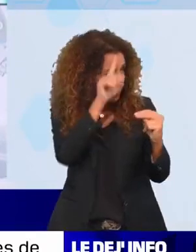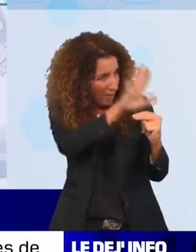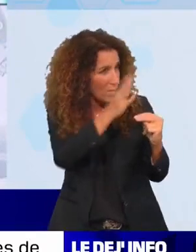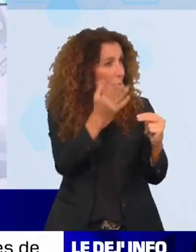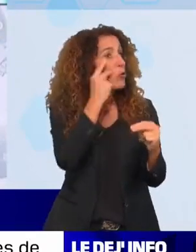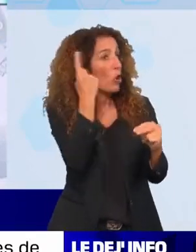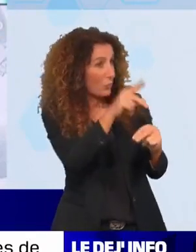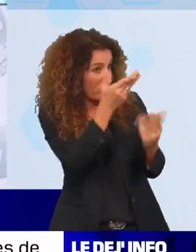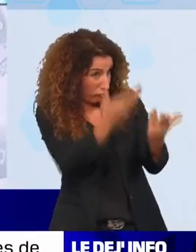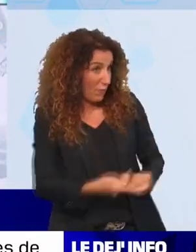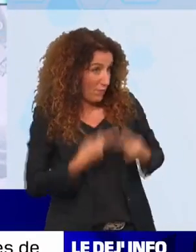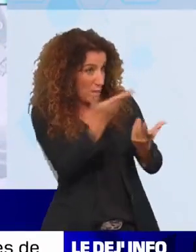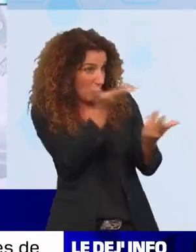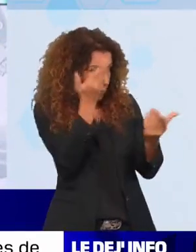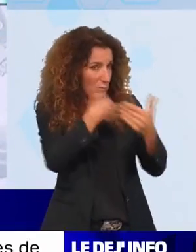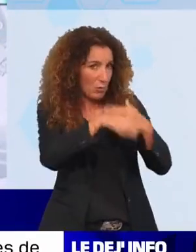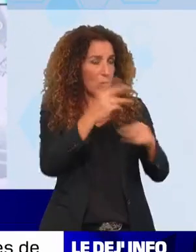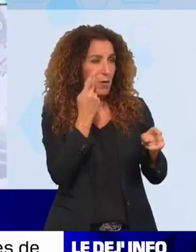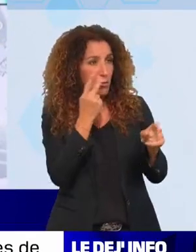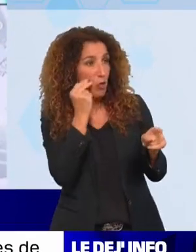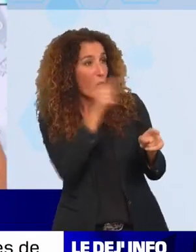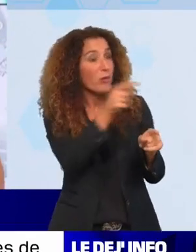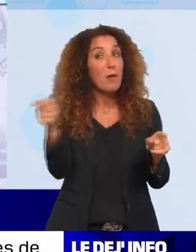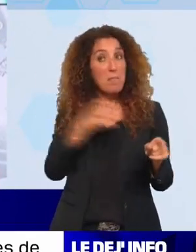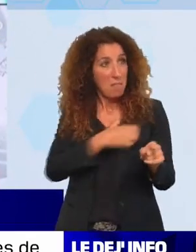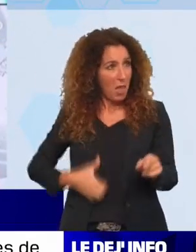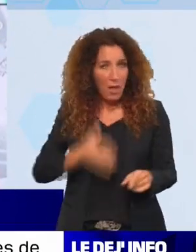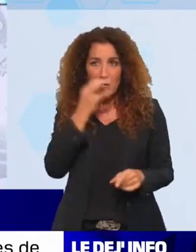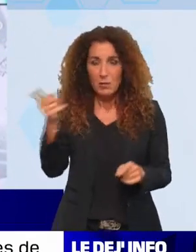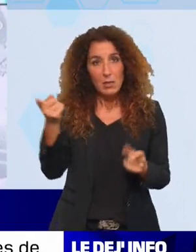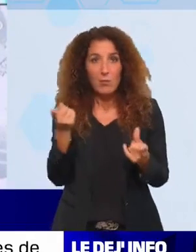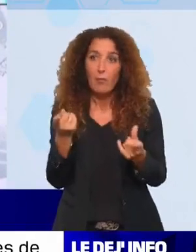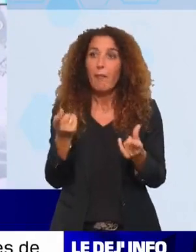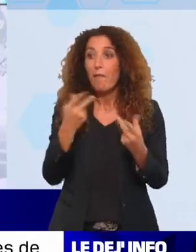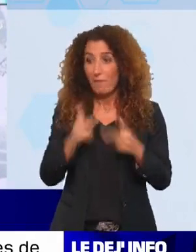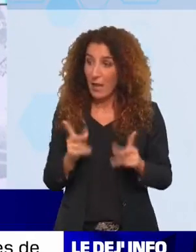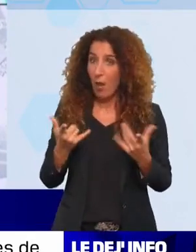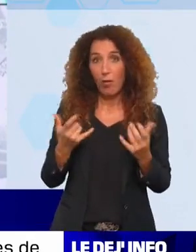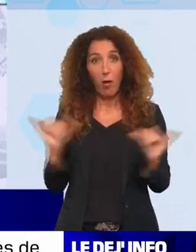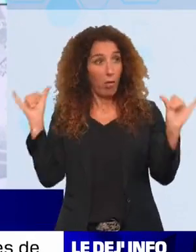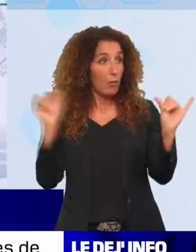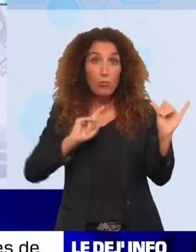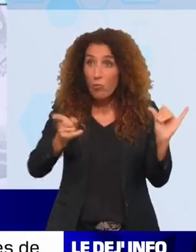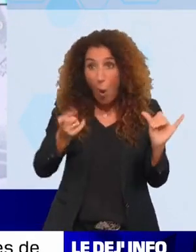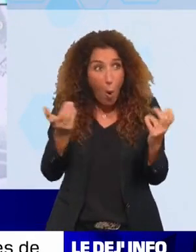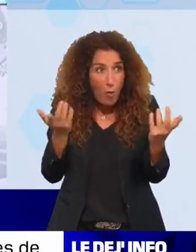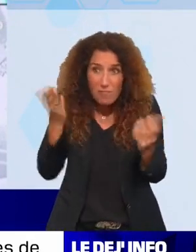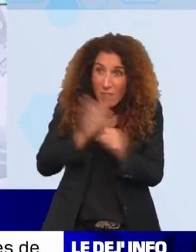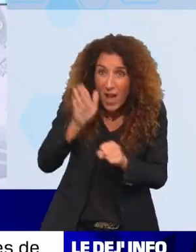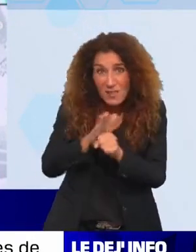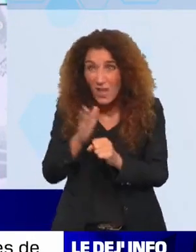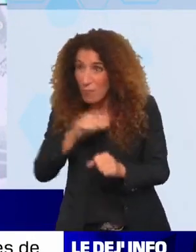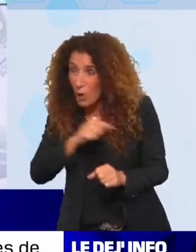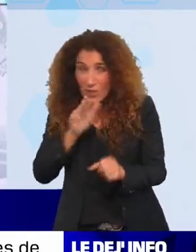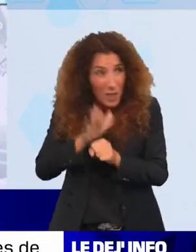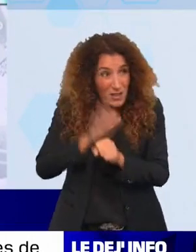La maire de Nantes était tout à l'heure sur BFM TV, elle disait qu'il n'y avait aucun laxisme de la part de la ville.-ce que c'est vrai ?-ce que vous partagez cette